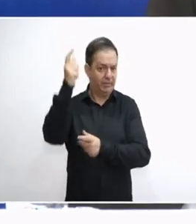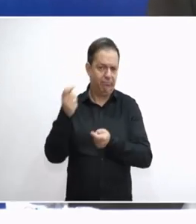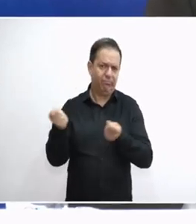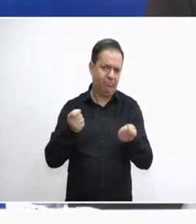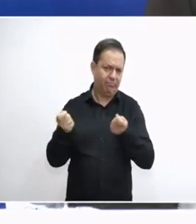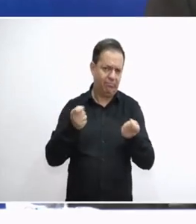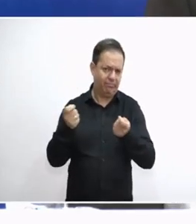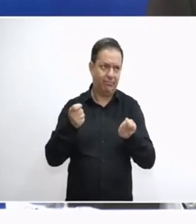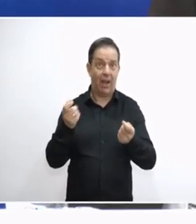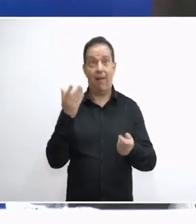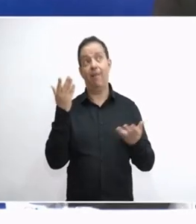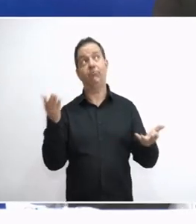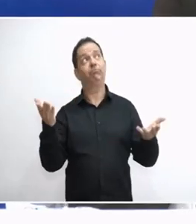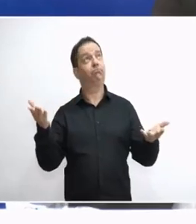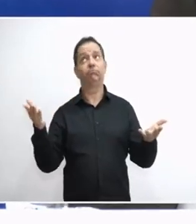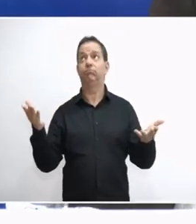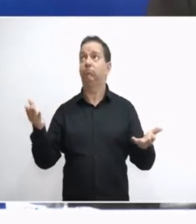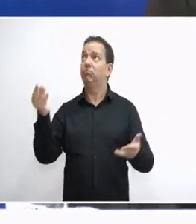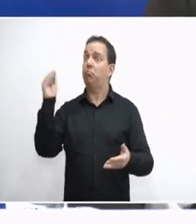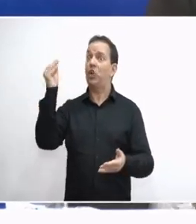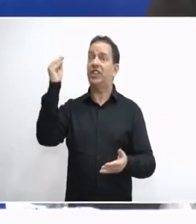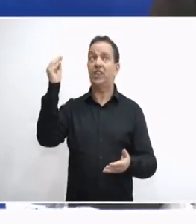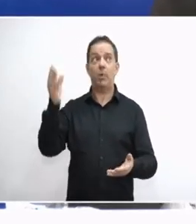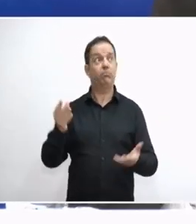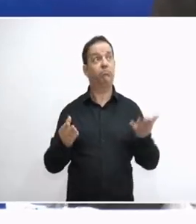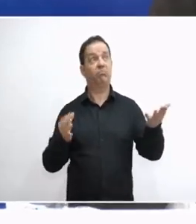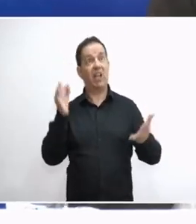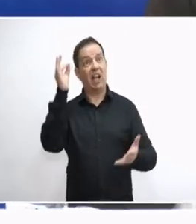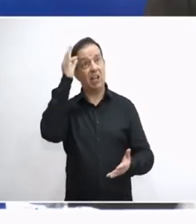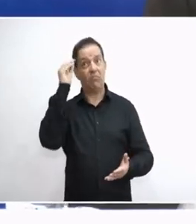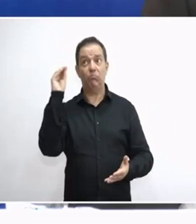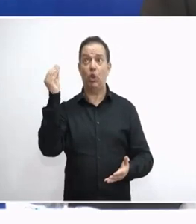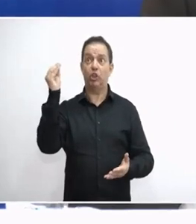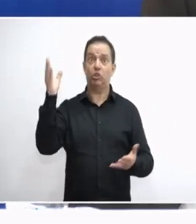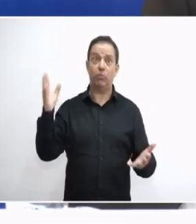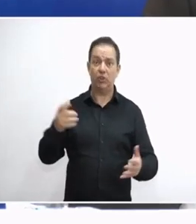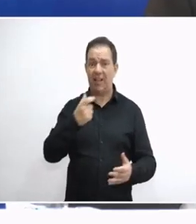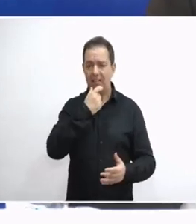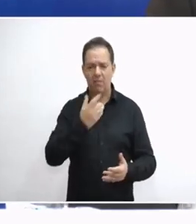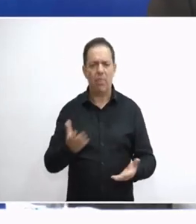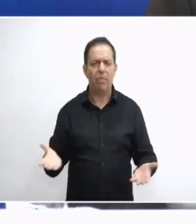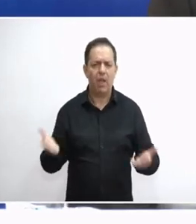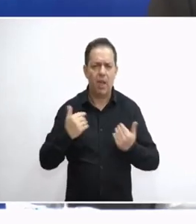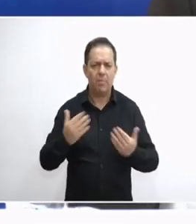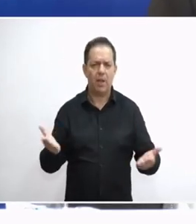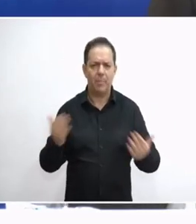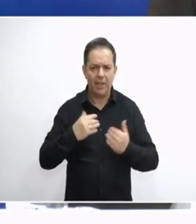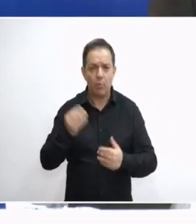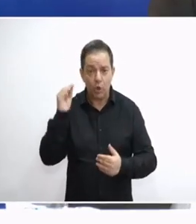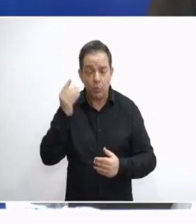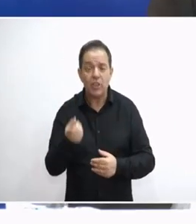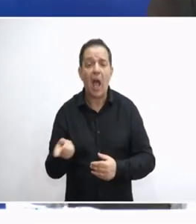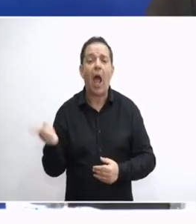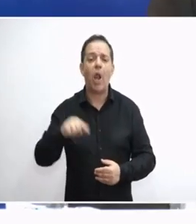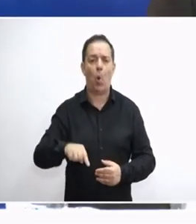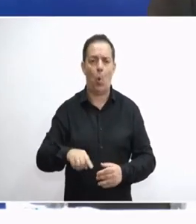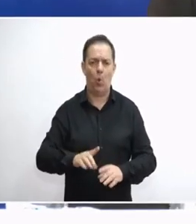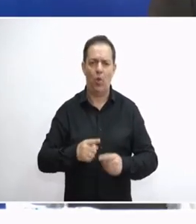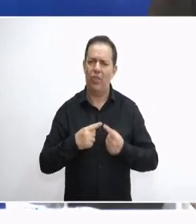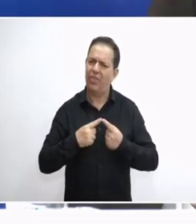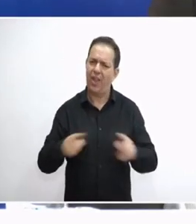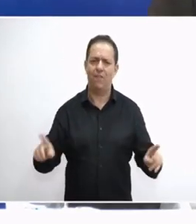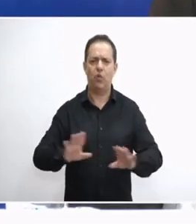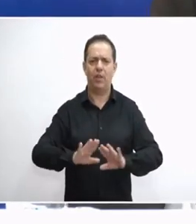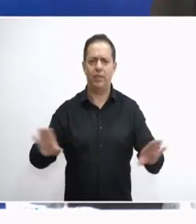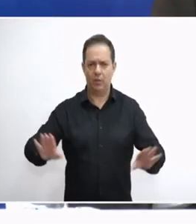το προβάλλον ως πολιτισμό και ως πολιτισμένη η πολιτισμένη Γαλλία ή η πολιτισμένη Αγγλία δεν υπάρχει πολιτισμός. Ο πολιτισμός είναι κάτι άλλο. Ουσιαστικά λέγεται και